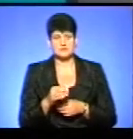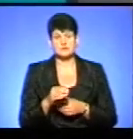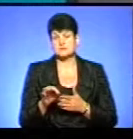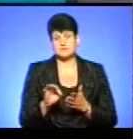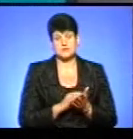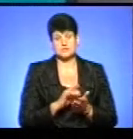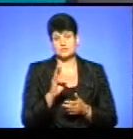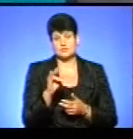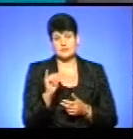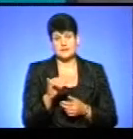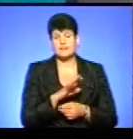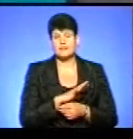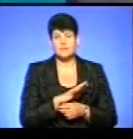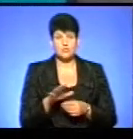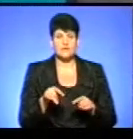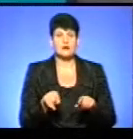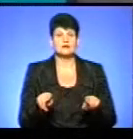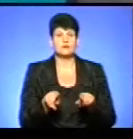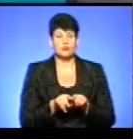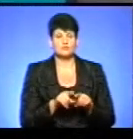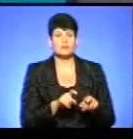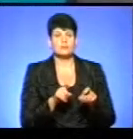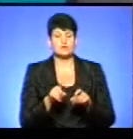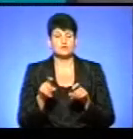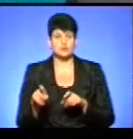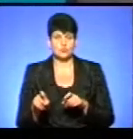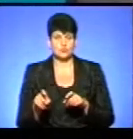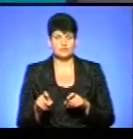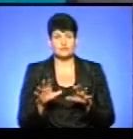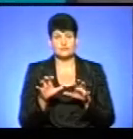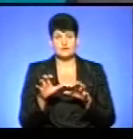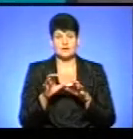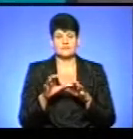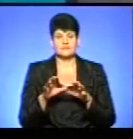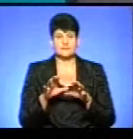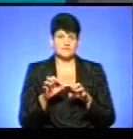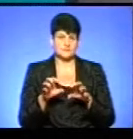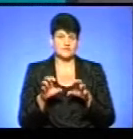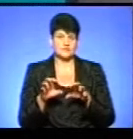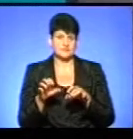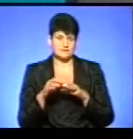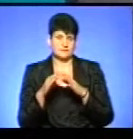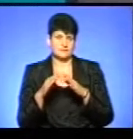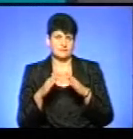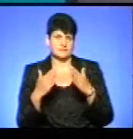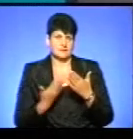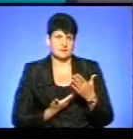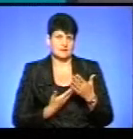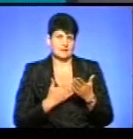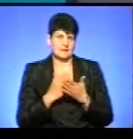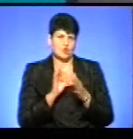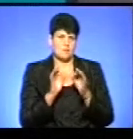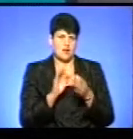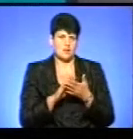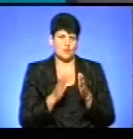Тому що не буває такого, що в пересувному звіринці забезпечені умови, необхідні для нормальної і